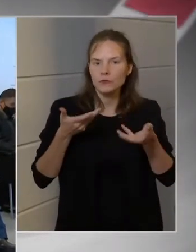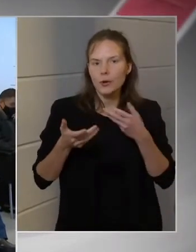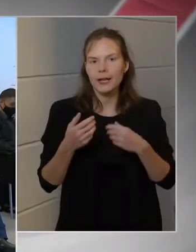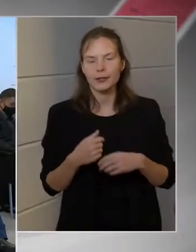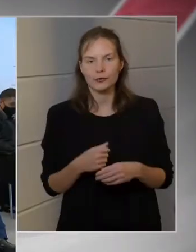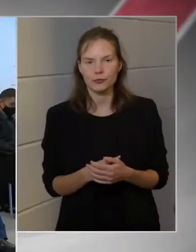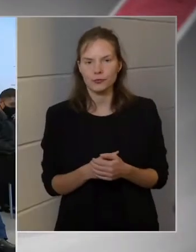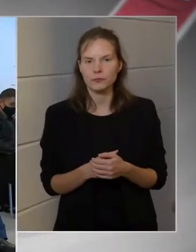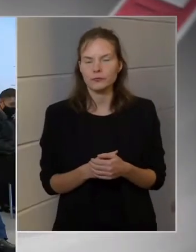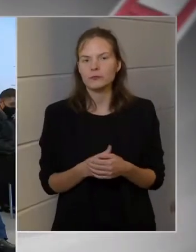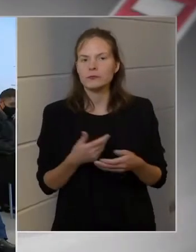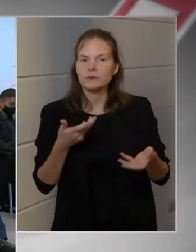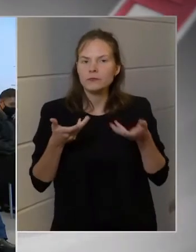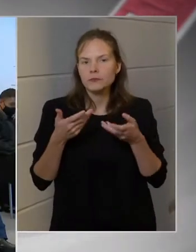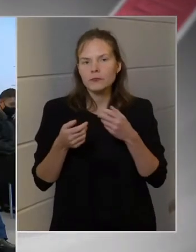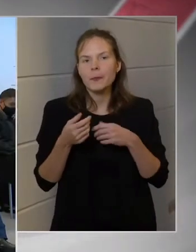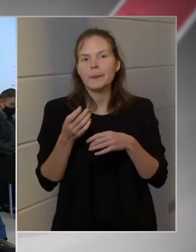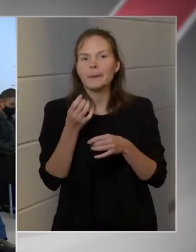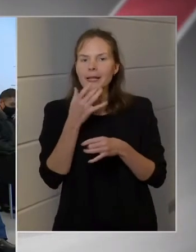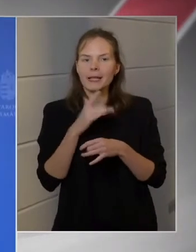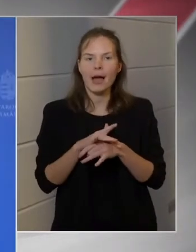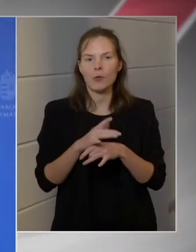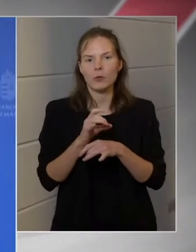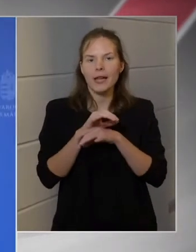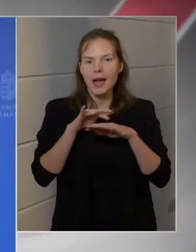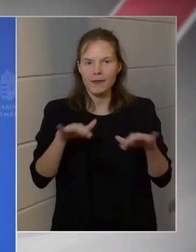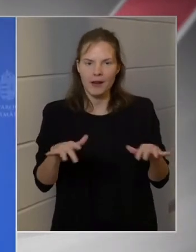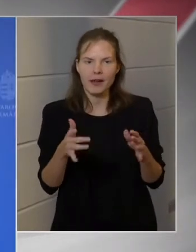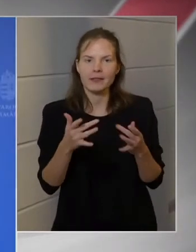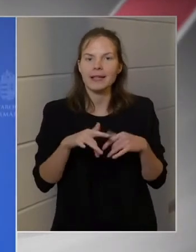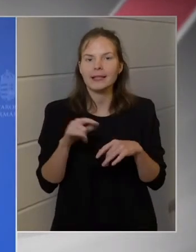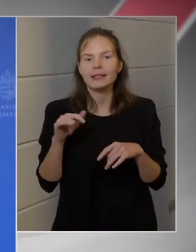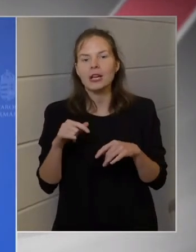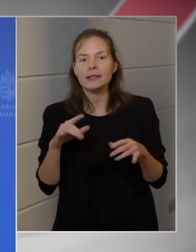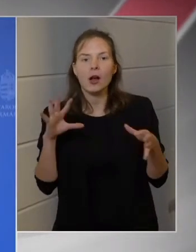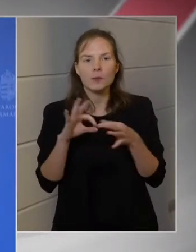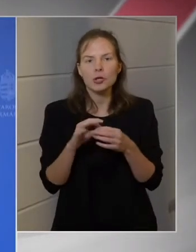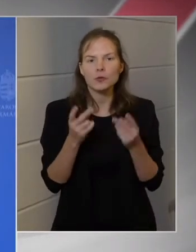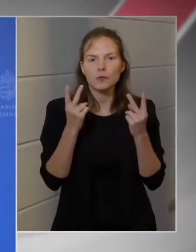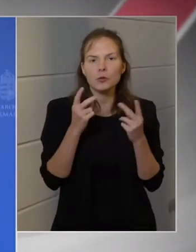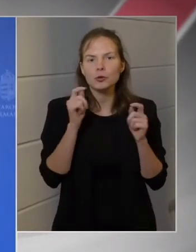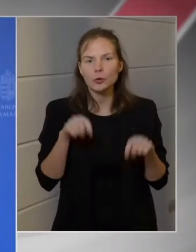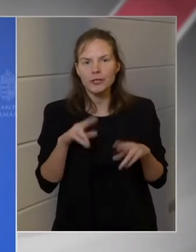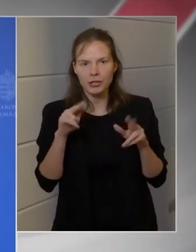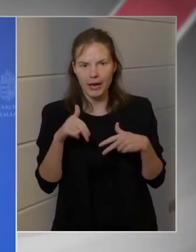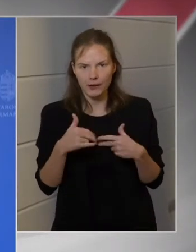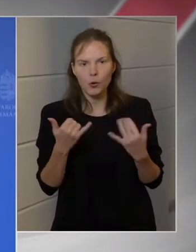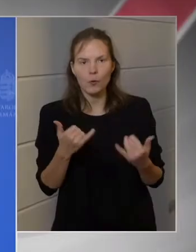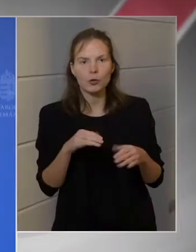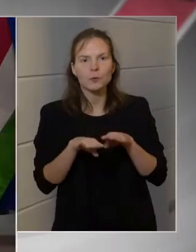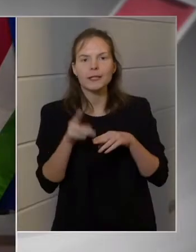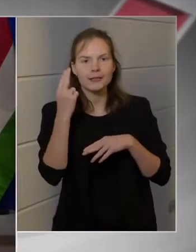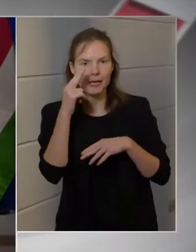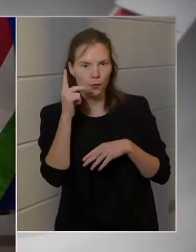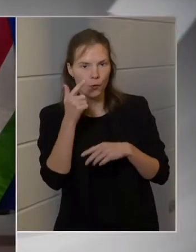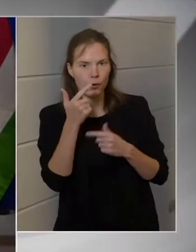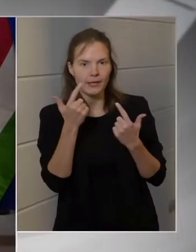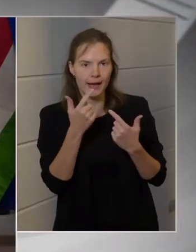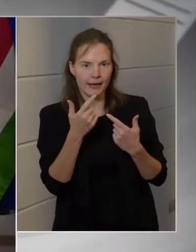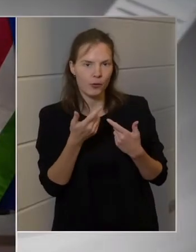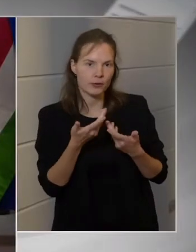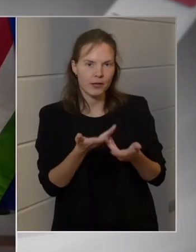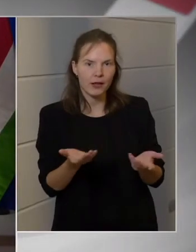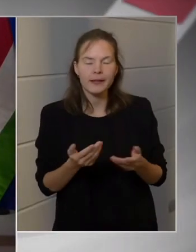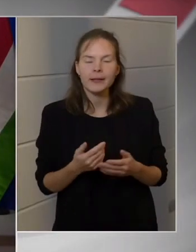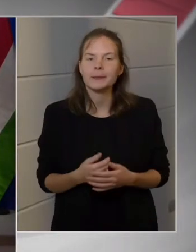áttekintette többek között a járványhelyzetet is. Az ezzel kapcsolatos, fontos döntésekről és tudnivalókról most miniszter úr tájékoztatja